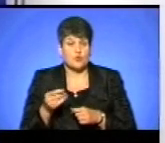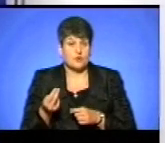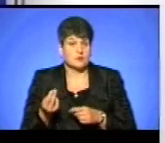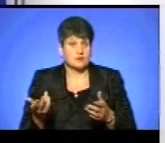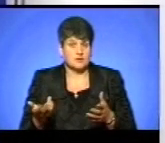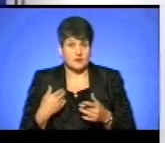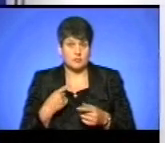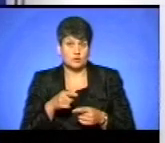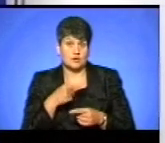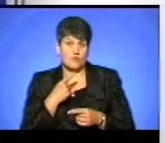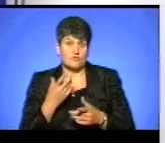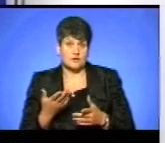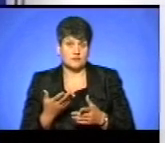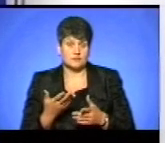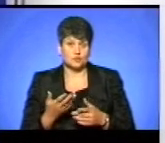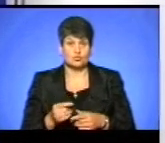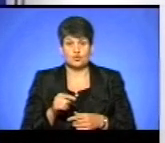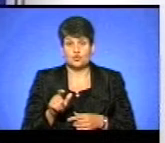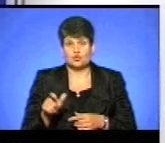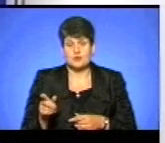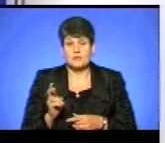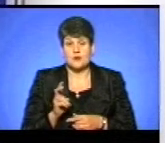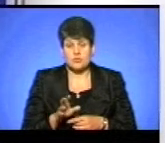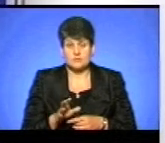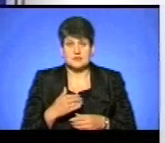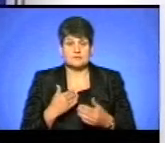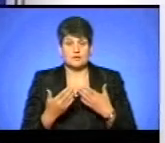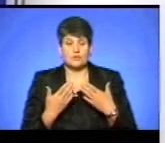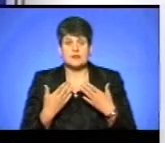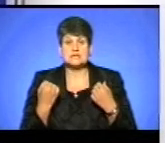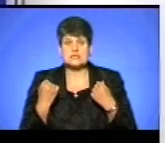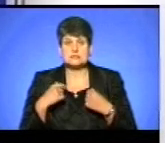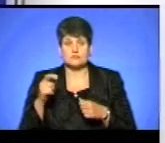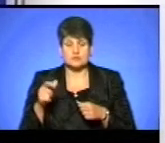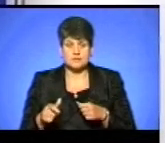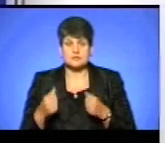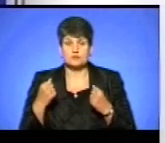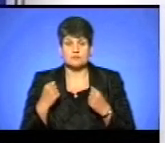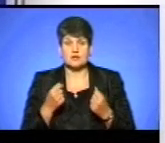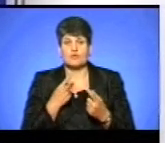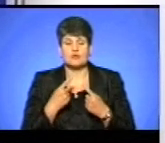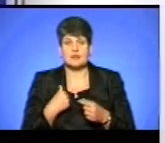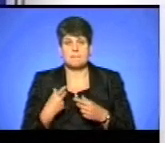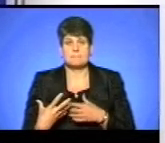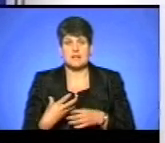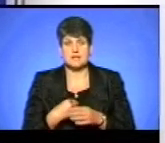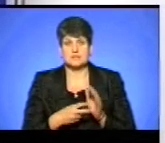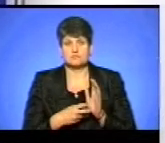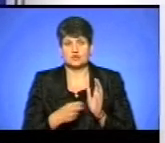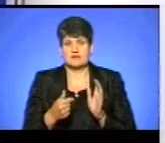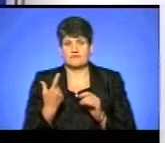отак формулював питання, а не тому, що люди приходять так. Ми, наприклад, спілкувалися з спортсменами. Спортсмени говорять, нам платять 700 гривень в день.